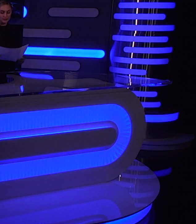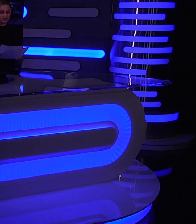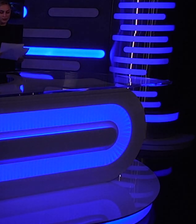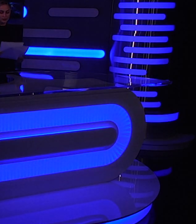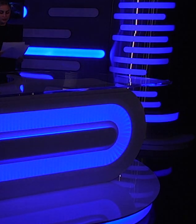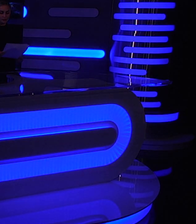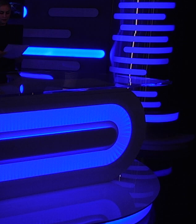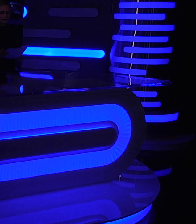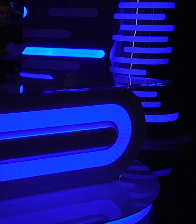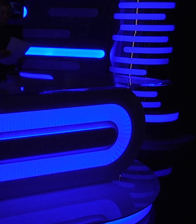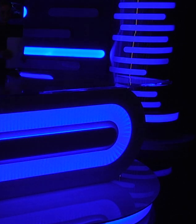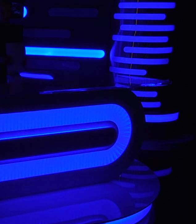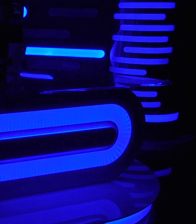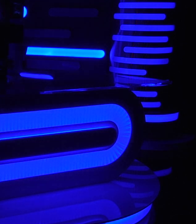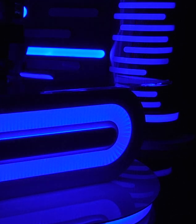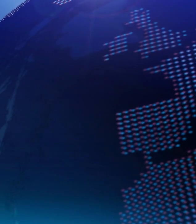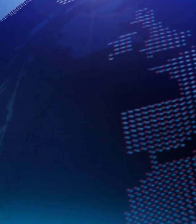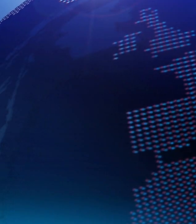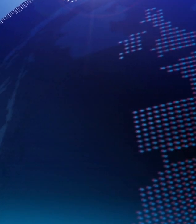Dijodaj graduated!